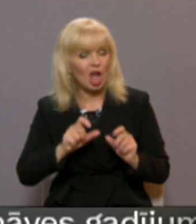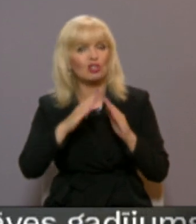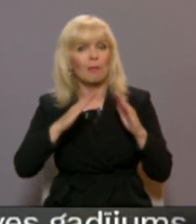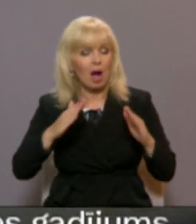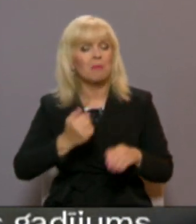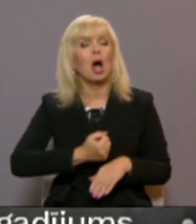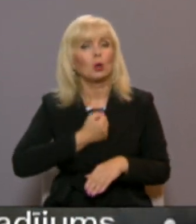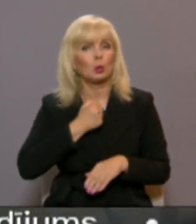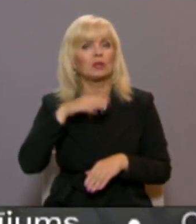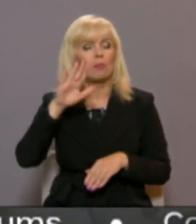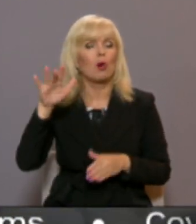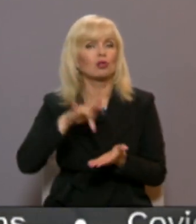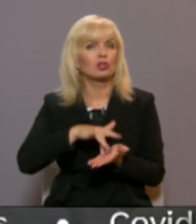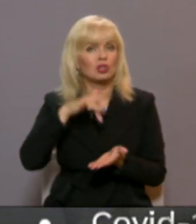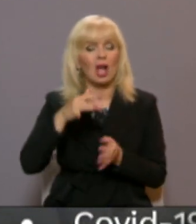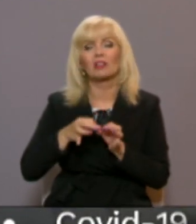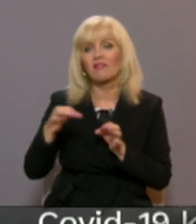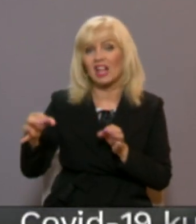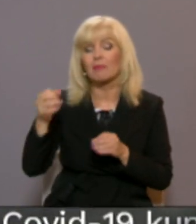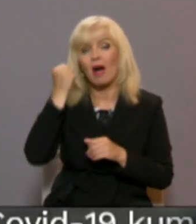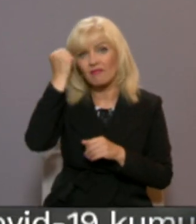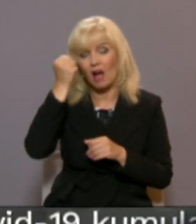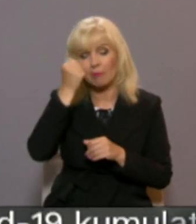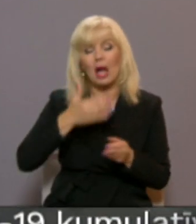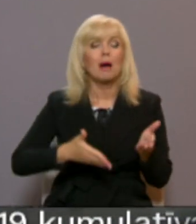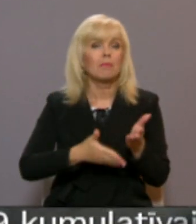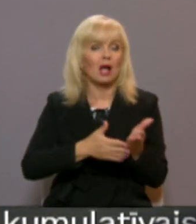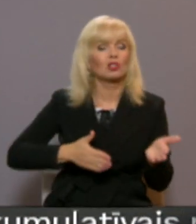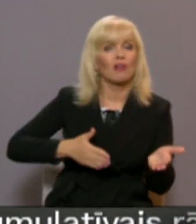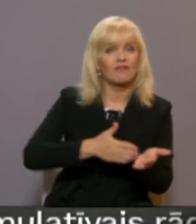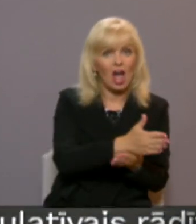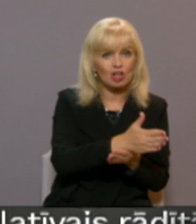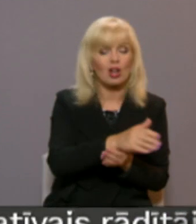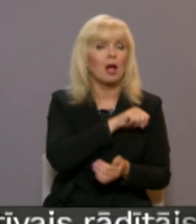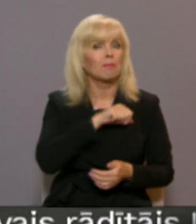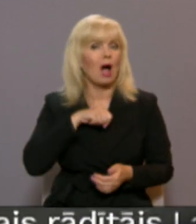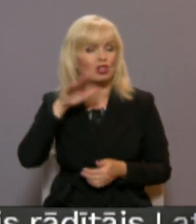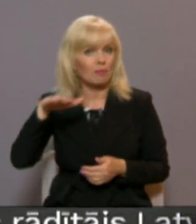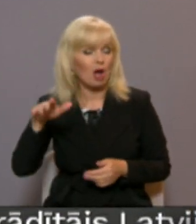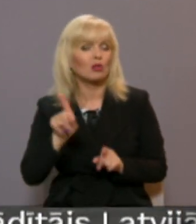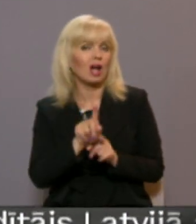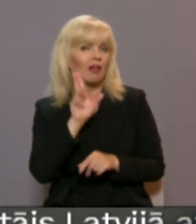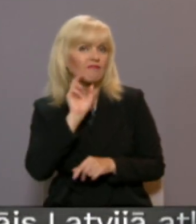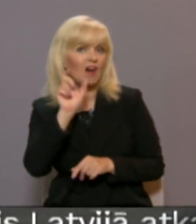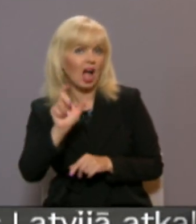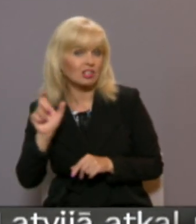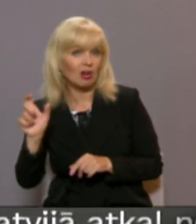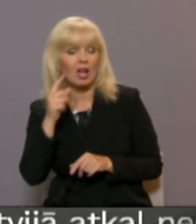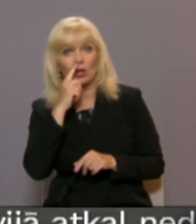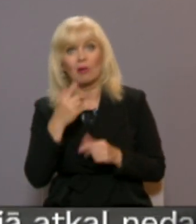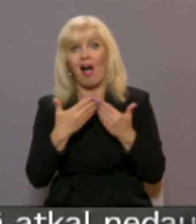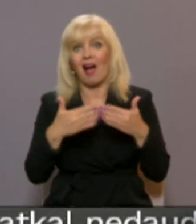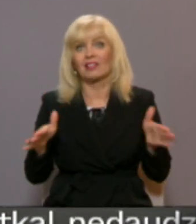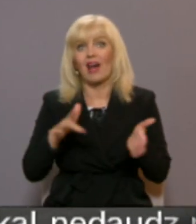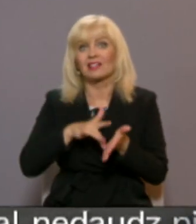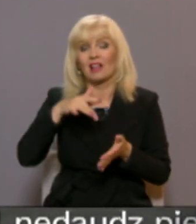grūtībām Pusaudžu centra filiālē Valmierā pēc palīdzības vēršas gan paši Pusaudži, gan viņu vecāki. Tikko kā atvērtajā